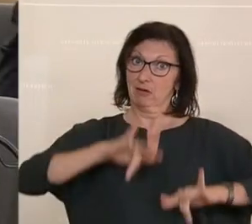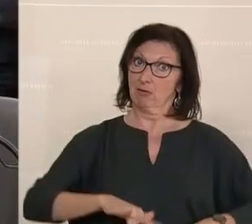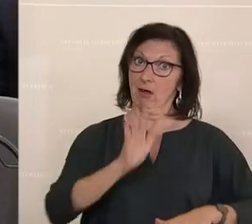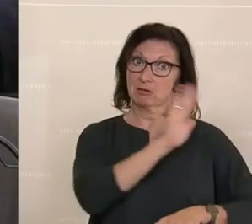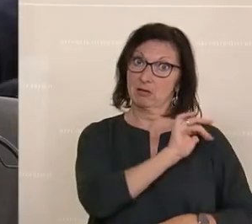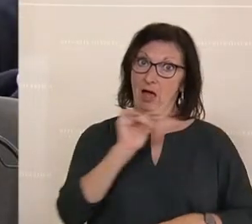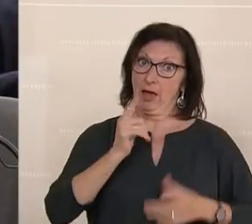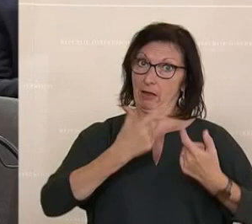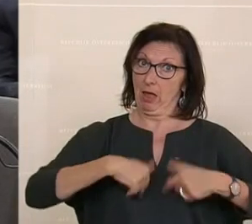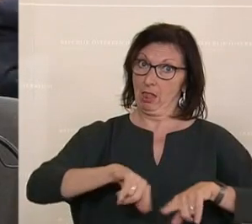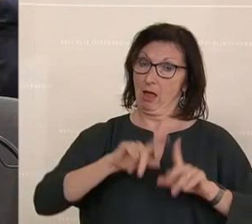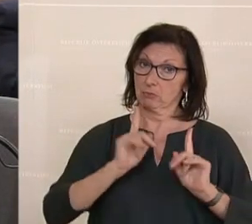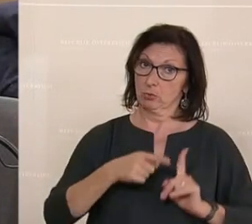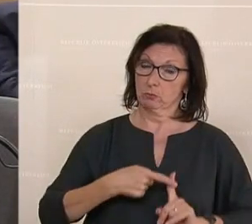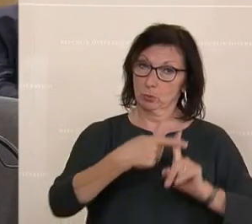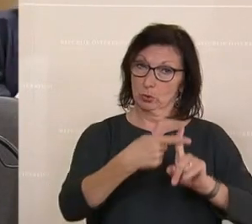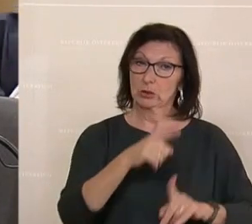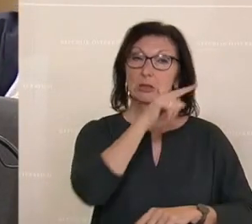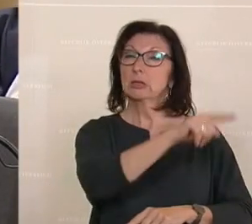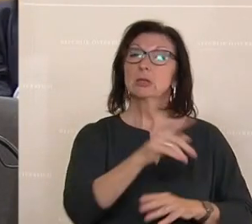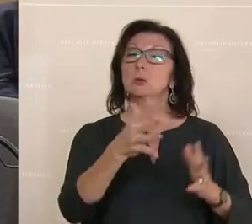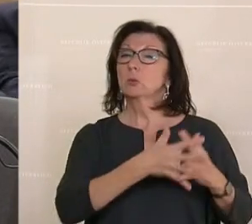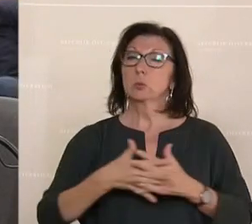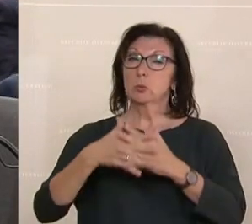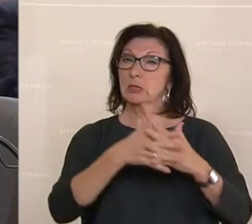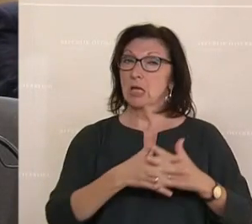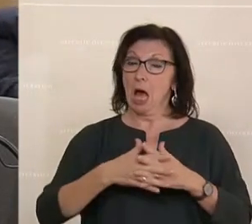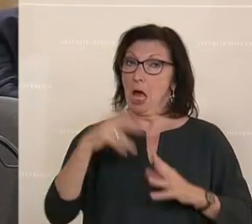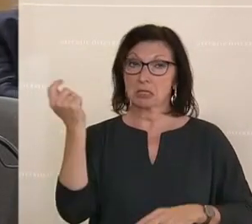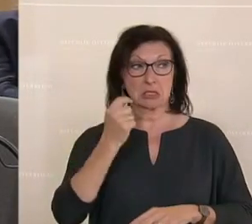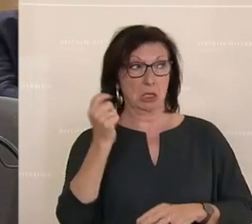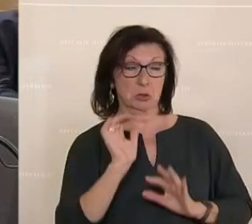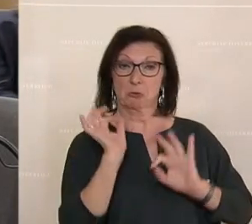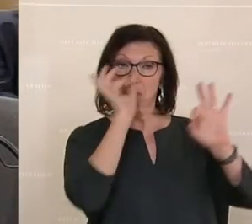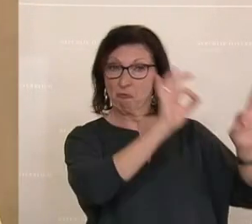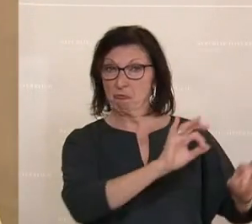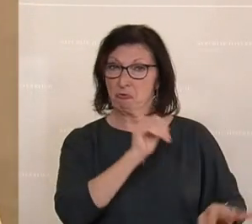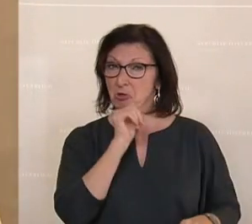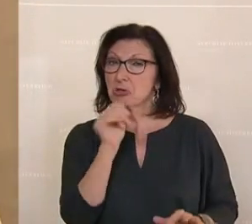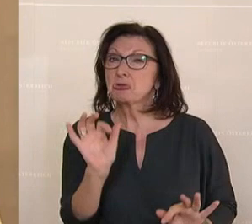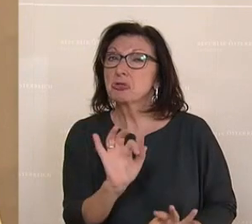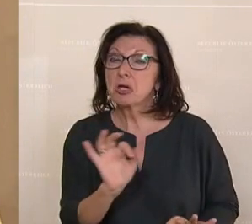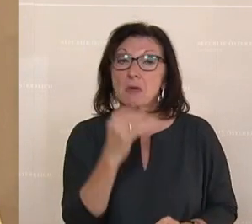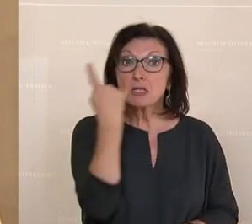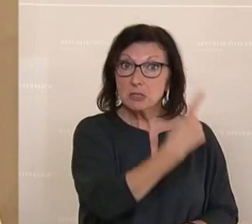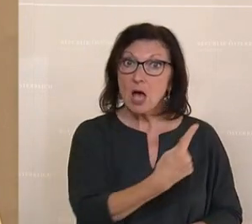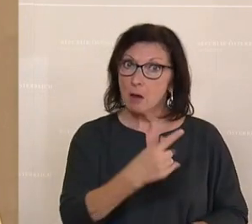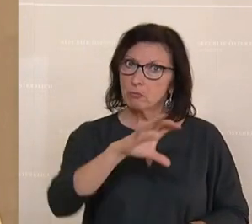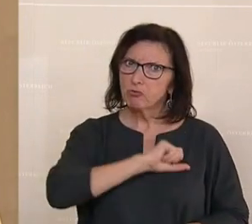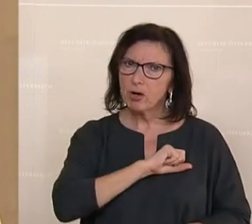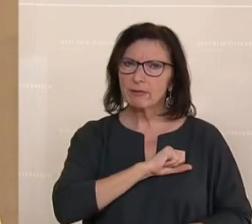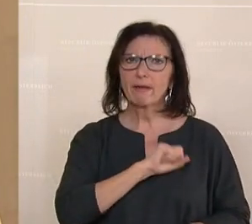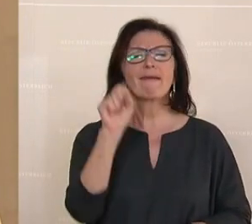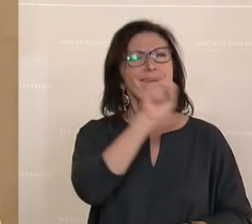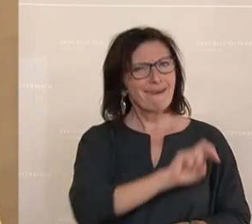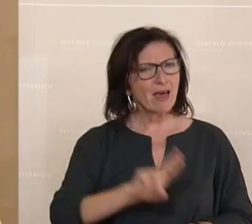USA schaden auch diese Sanktionen hier nicht, denn sie ist natürlich Profiteur. Sondern die EU und